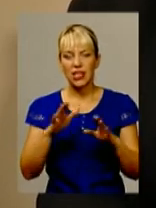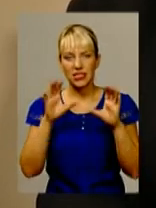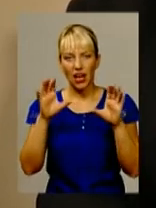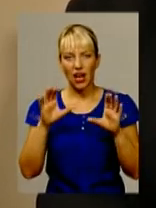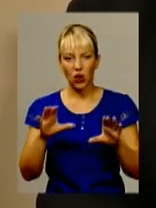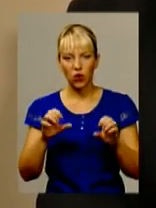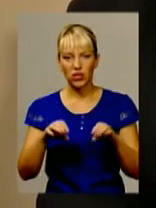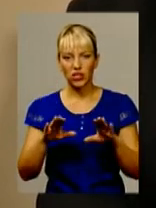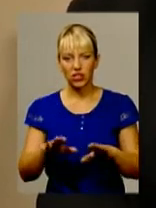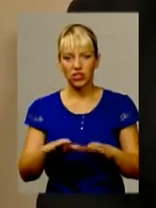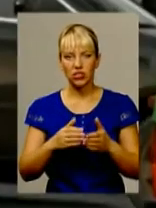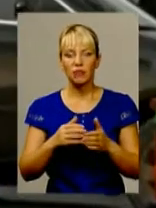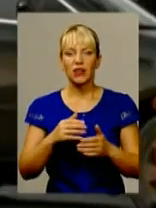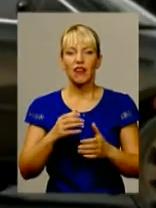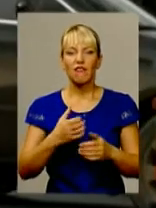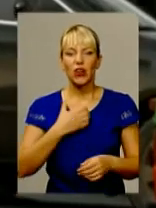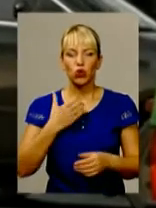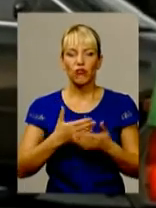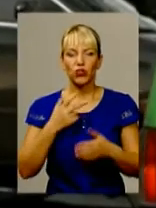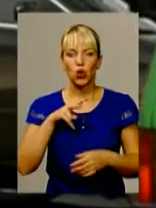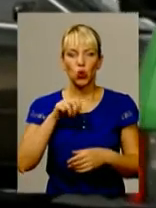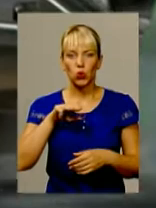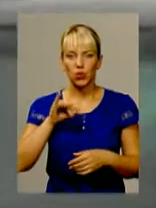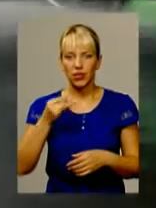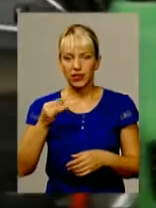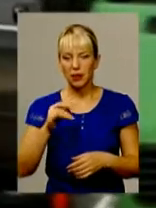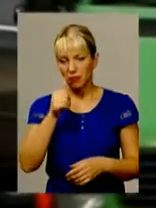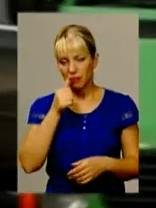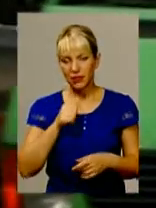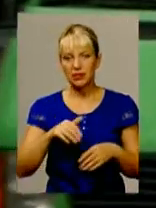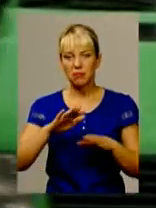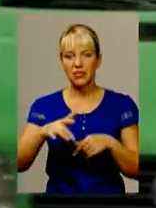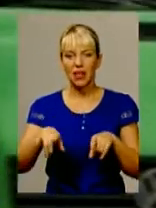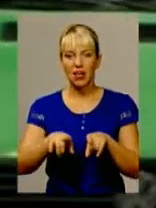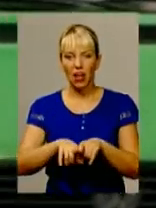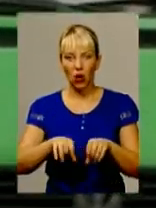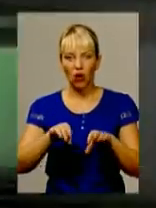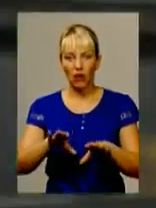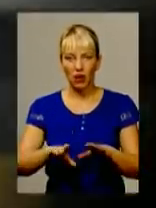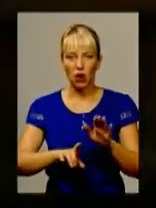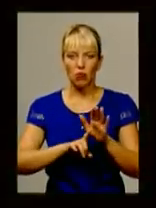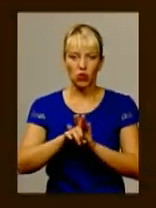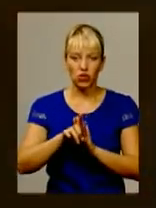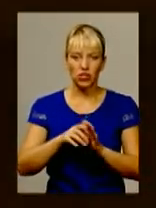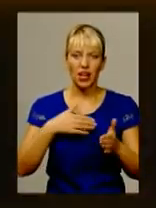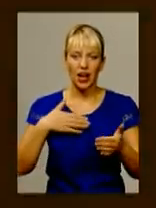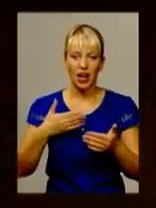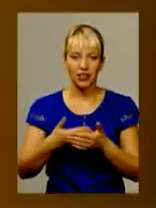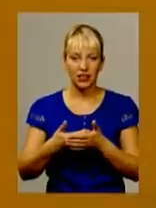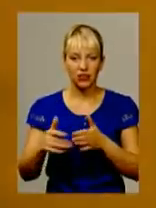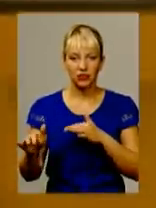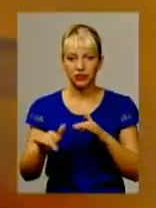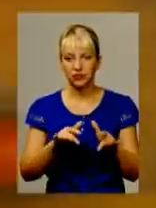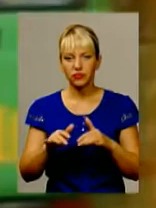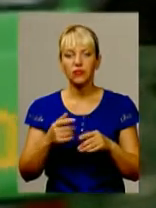виконкому від лютого місяця. І саме після такого рішення розпочинається активна фаза сказання, де головна дієва особа – 50